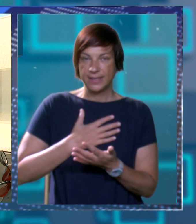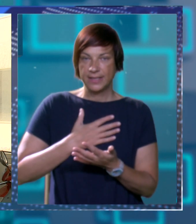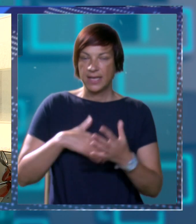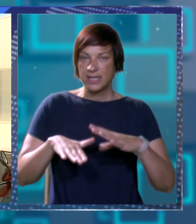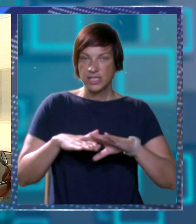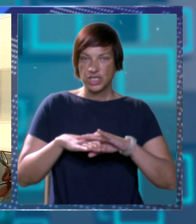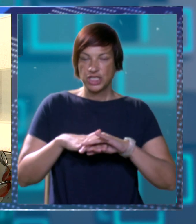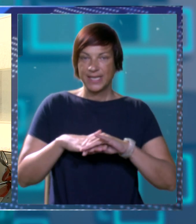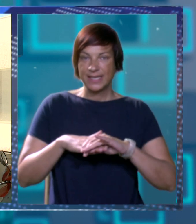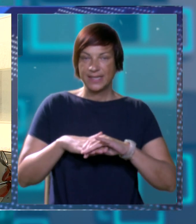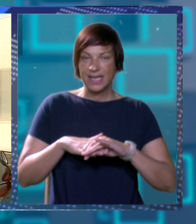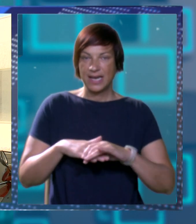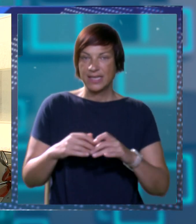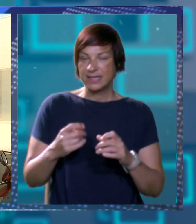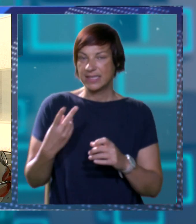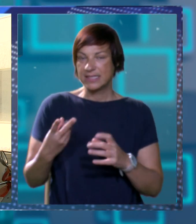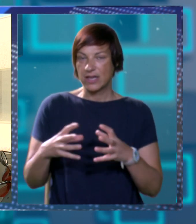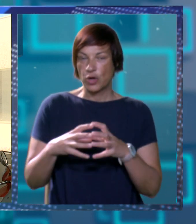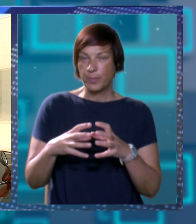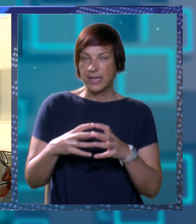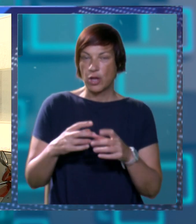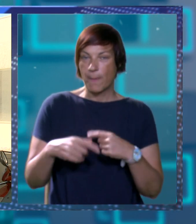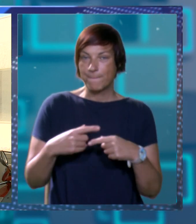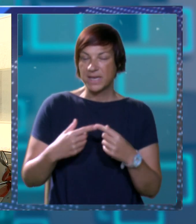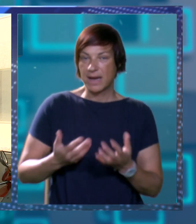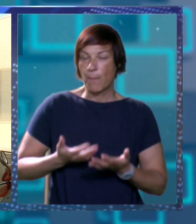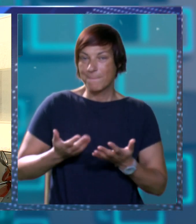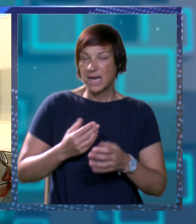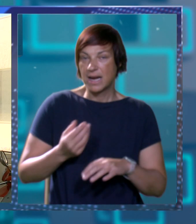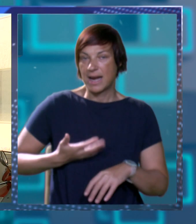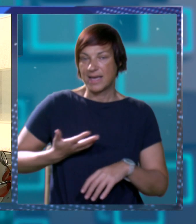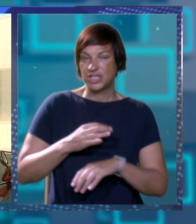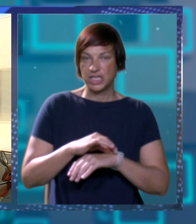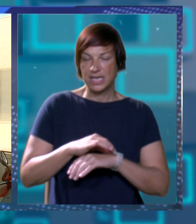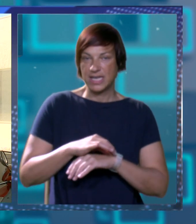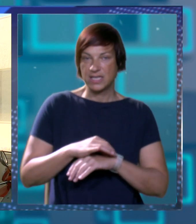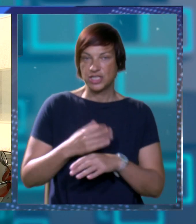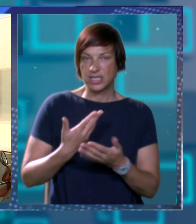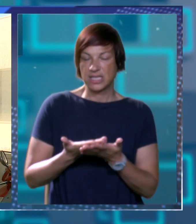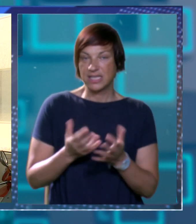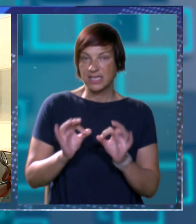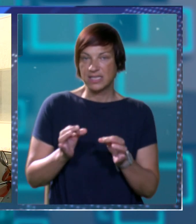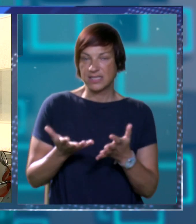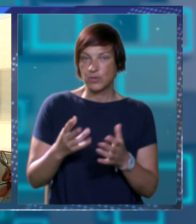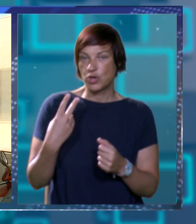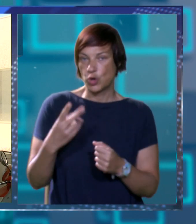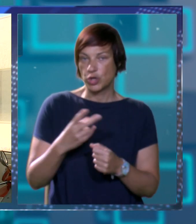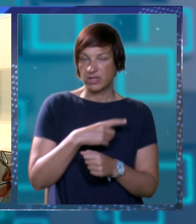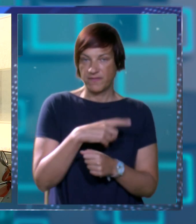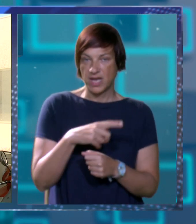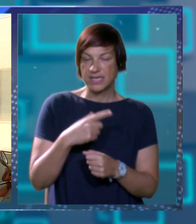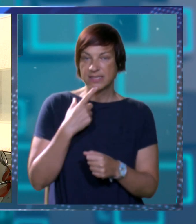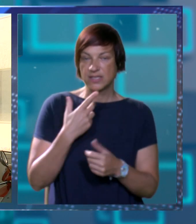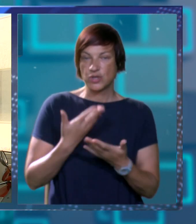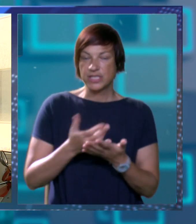djelatnike, sekundarce na objedinom bolničkom prijemu, mlađe liječnike. Njih je sigurno negdje oko 12-ak